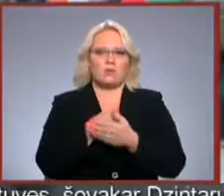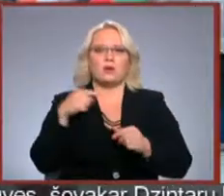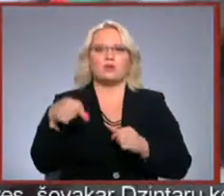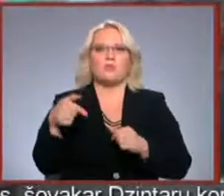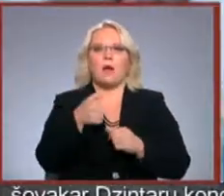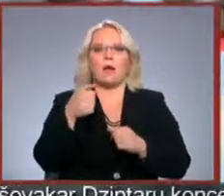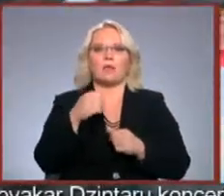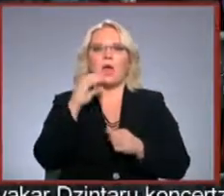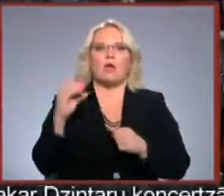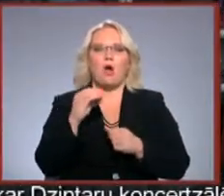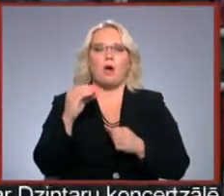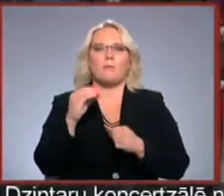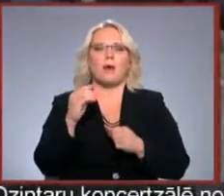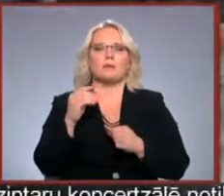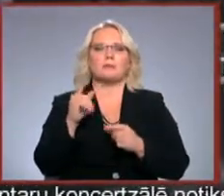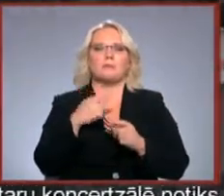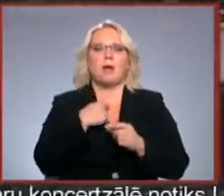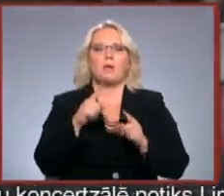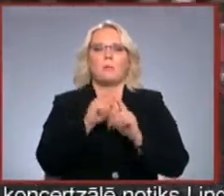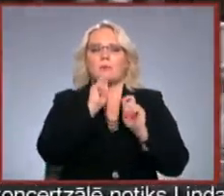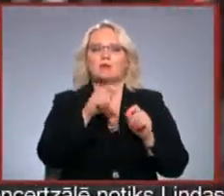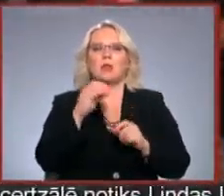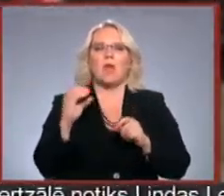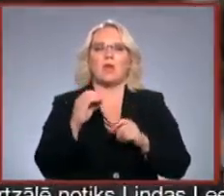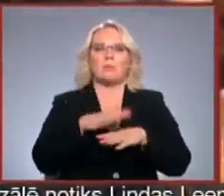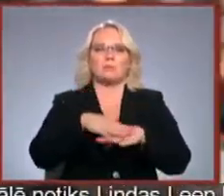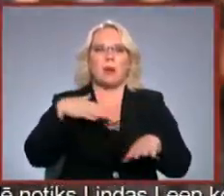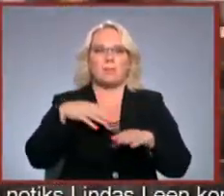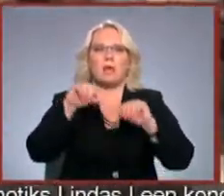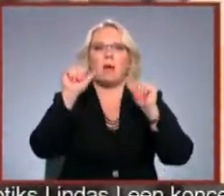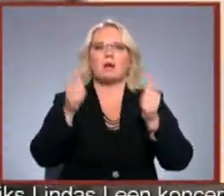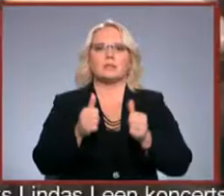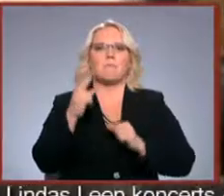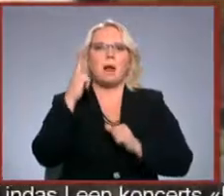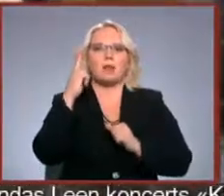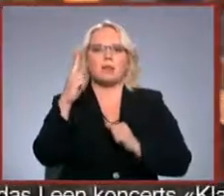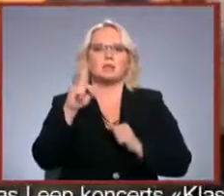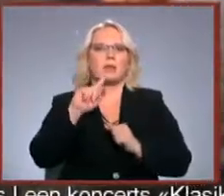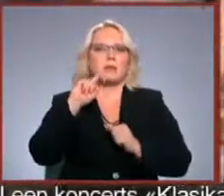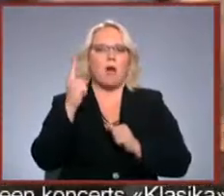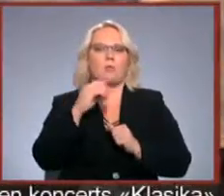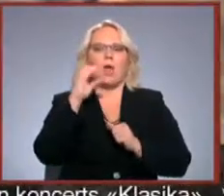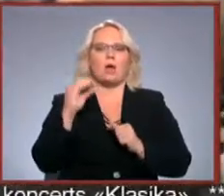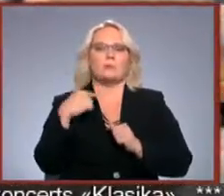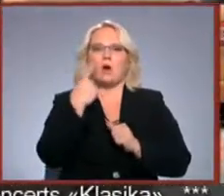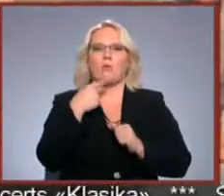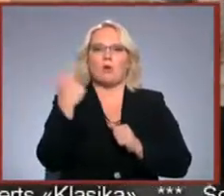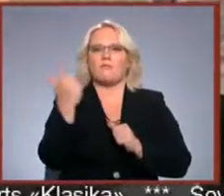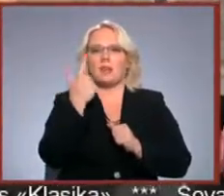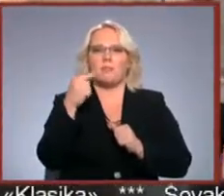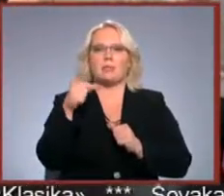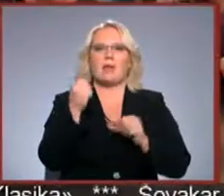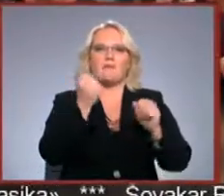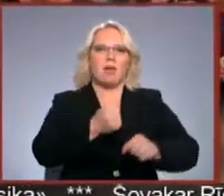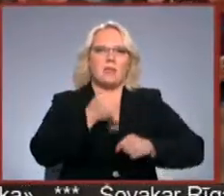Eiropas da luksbalva slikteni, ko piešķir Eiropas parlaments mākslinieciski pārliecinošai jauna Eiropas autora filmai, šeit,